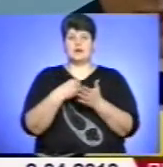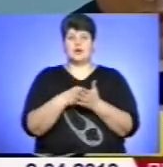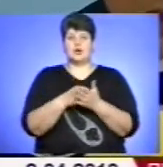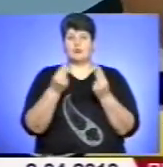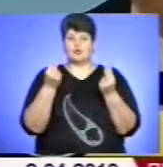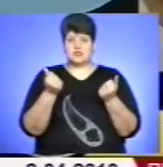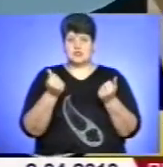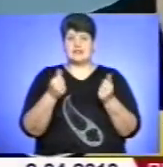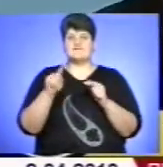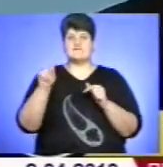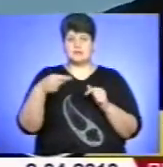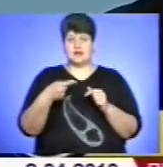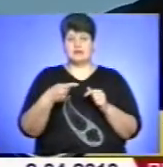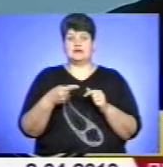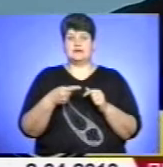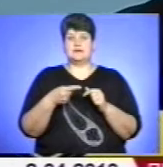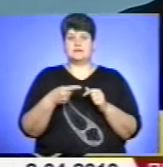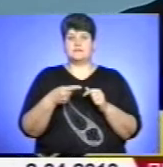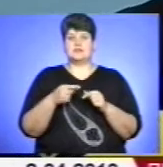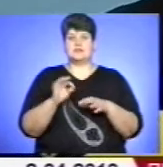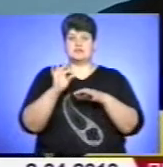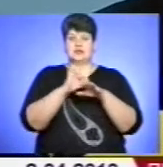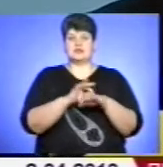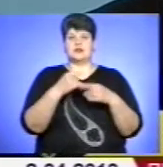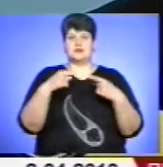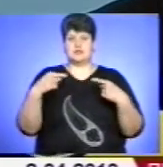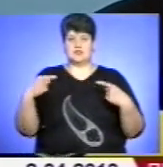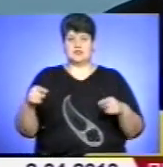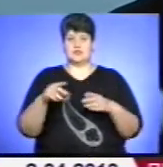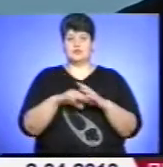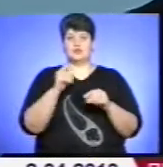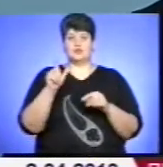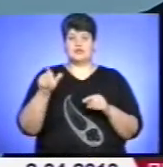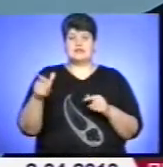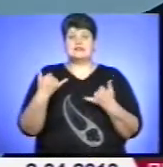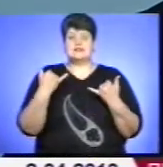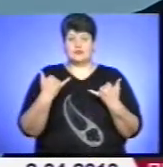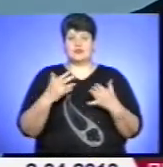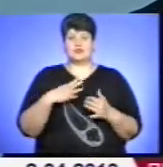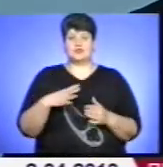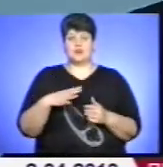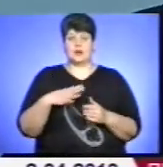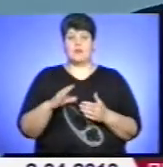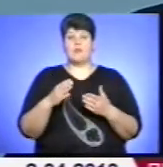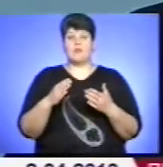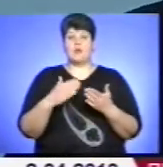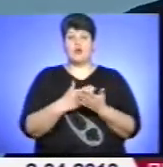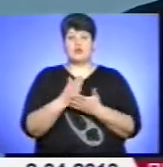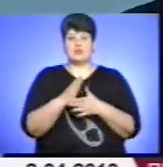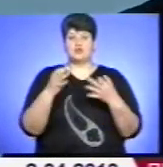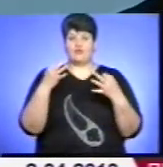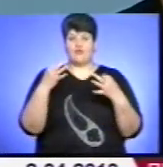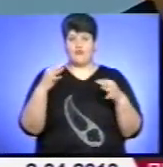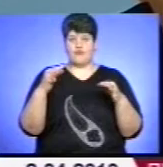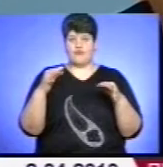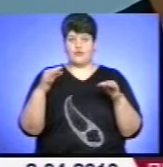і вимагати заведення депутатів інших речей. Старом на сьогодні я чекаю політичної волі Всеукраїнського